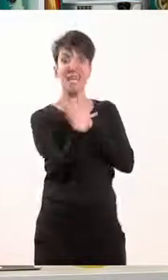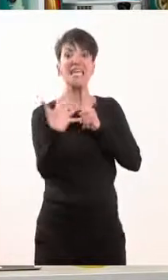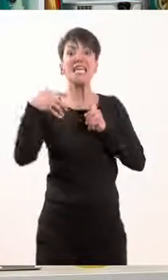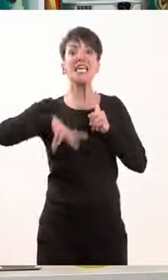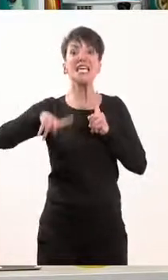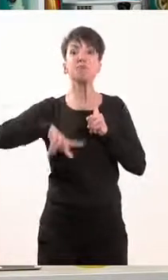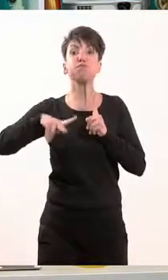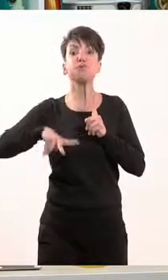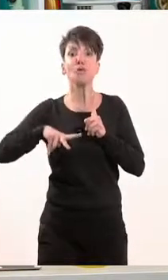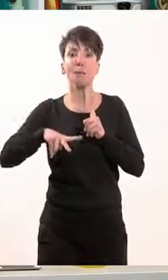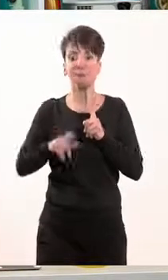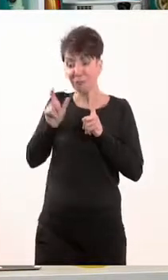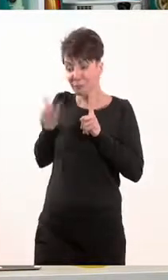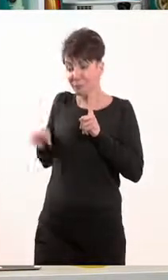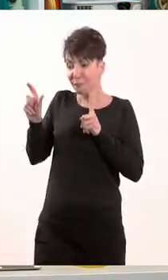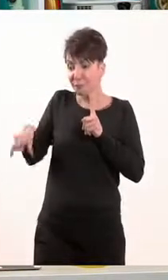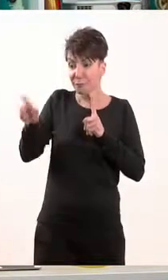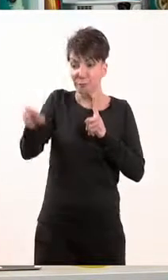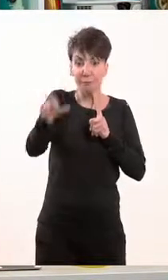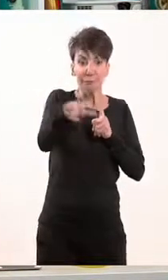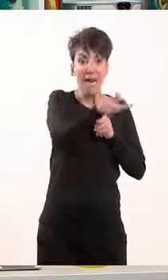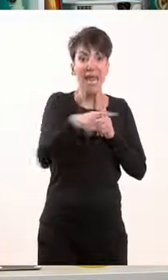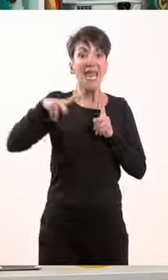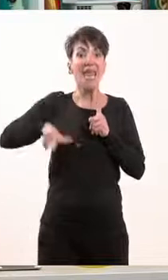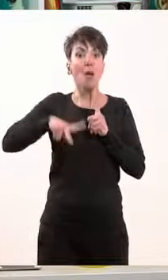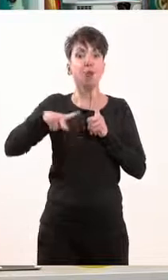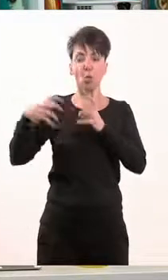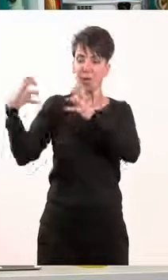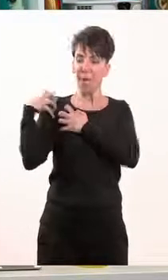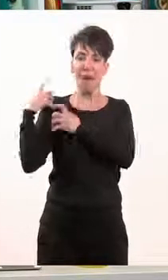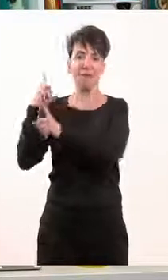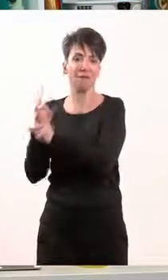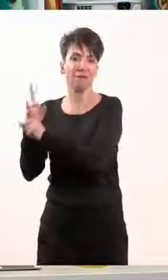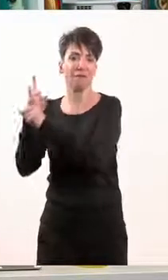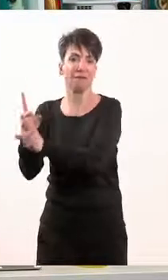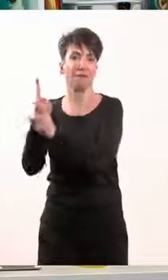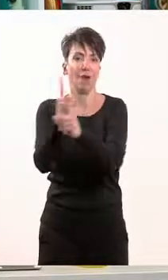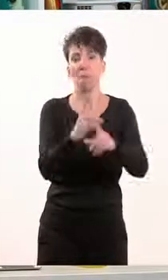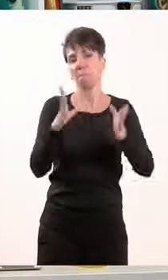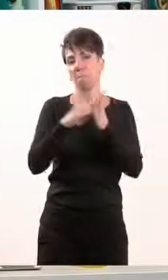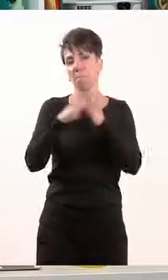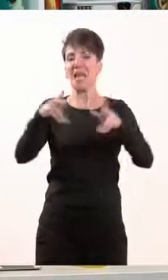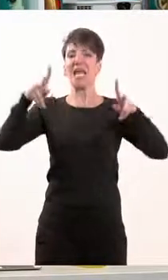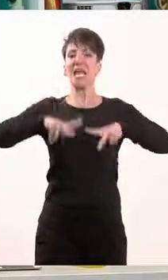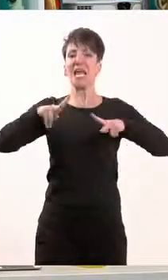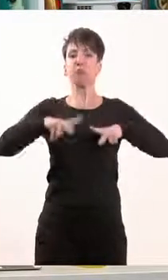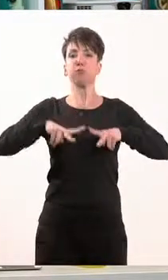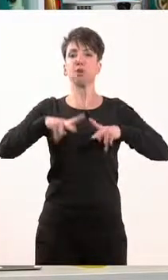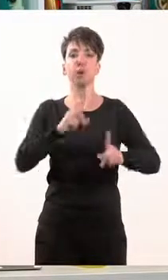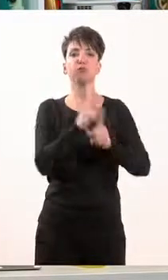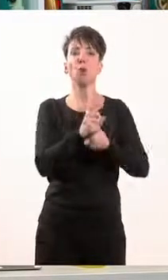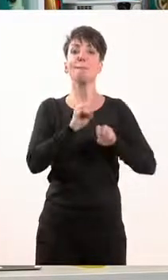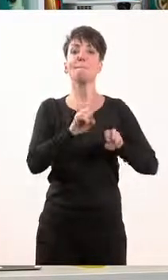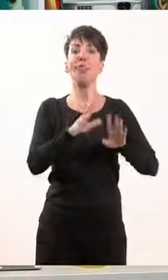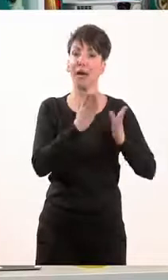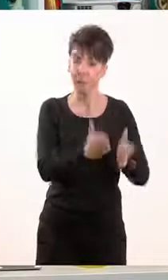ασχολείται με τα θέματα του Υπουργείου στο οποίο είναι υπεύθυνος. Υπάρχει ο Υπουργός που είναι υπεύθυνος για την παιδεία, ο